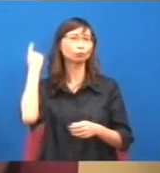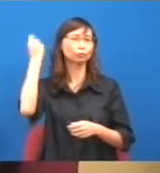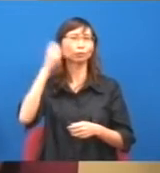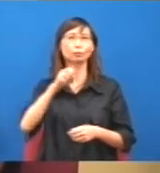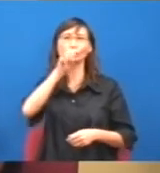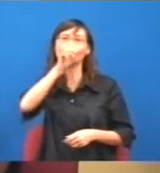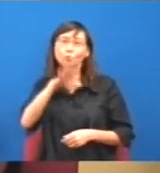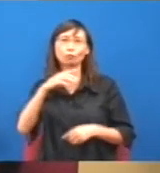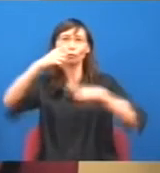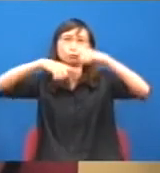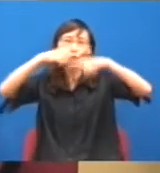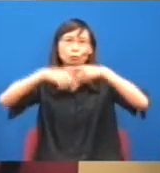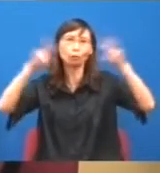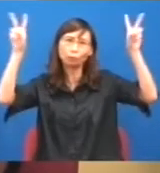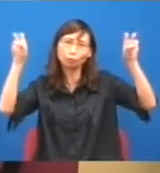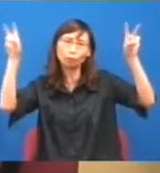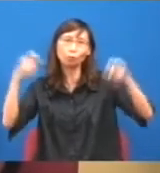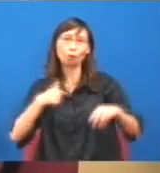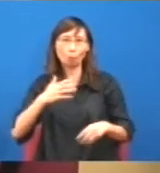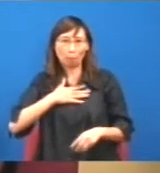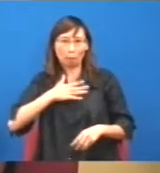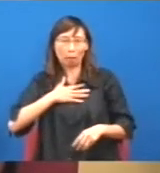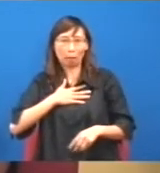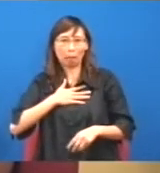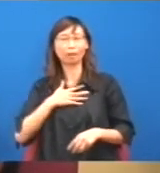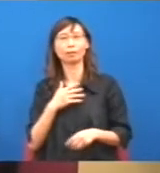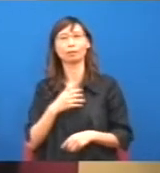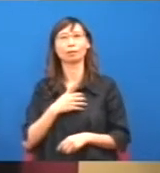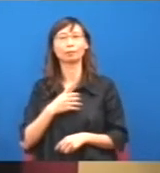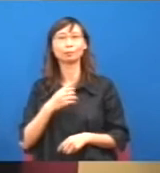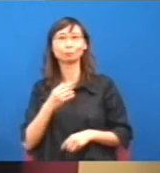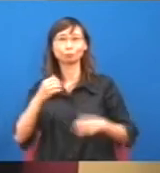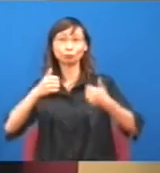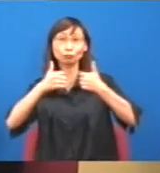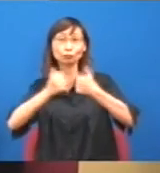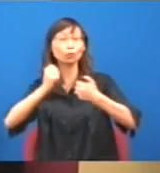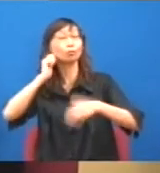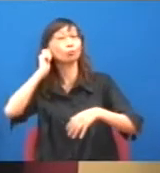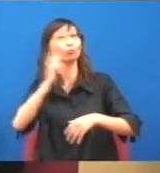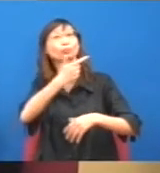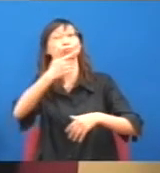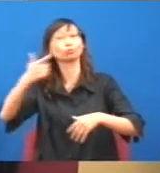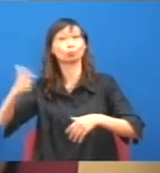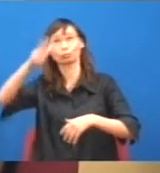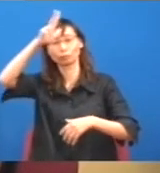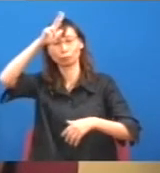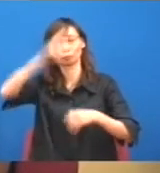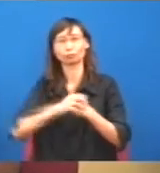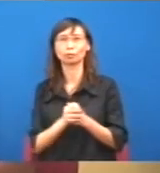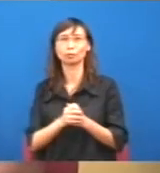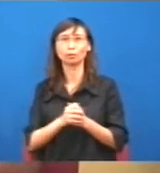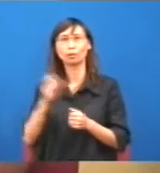女性朋友都覺得很不喜歡就是說你為何要抓女人跟政府